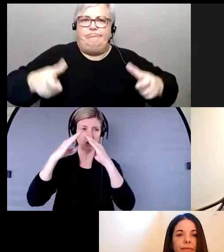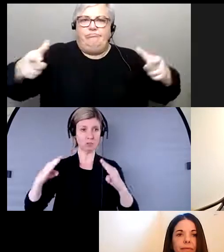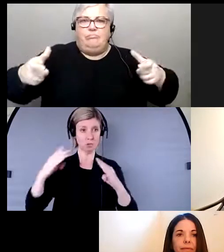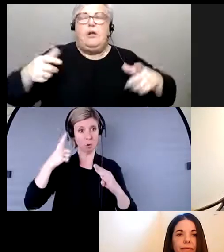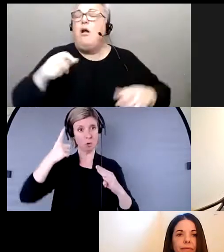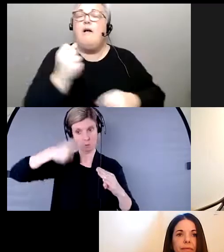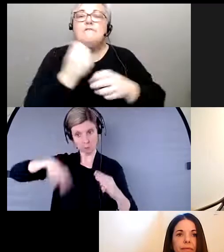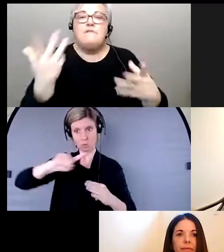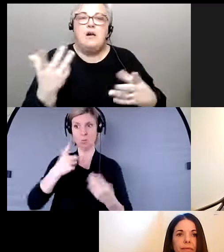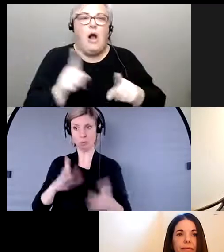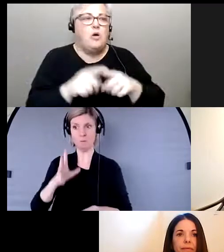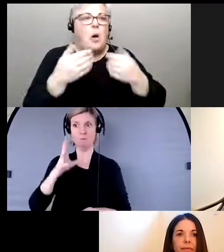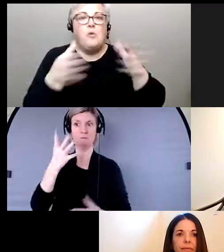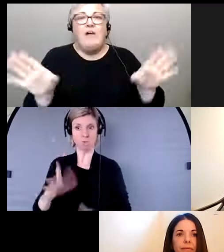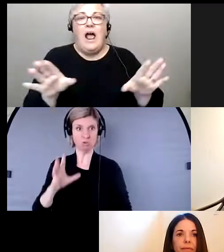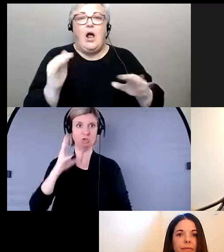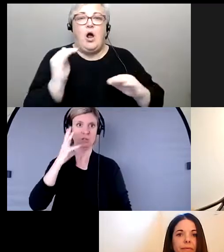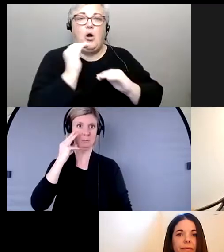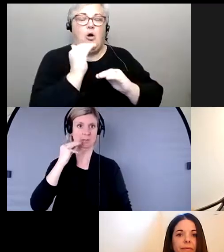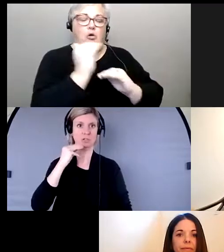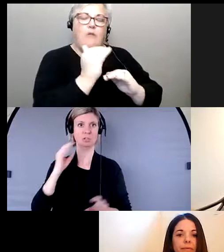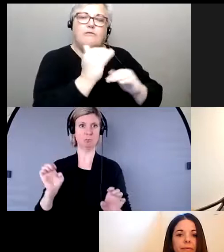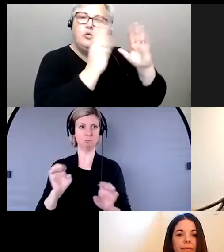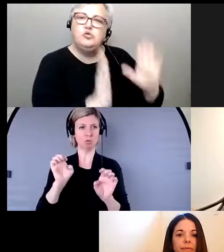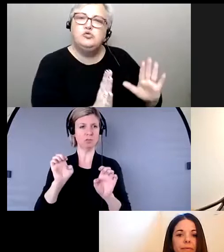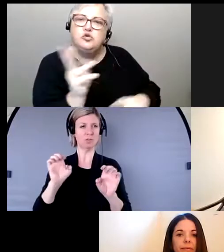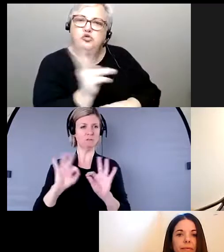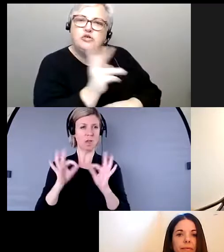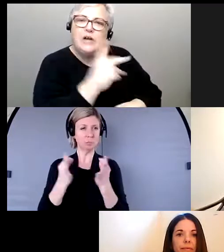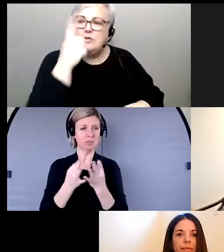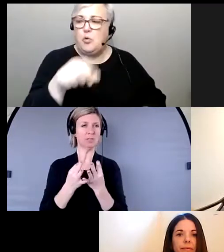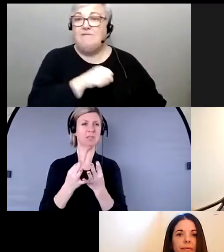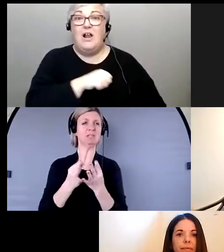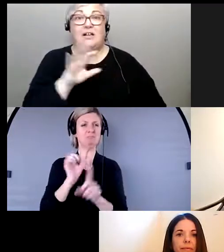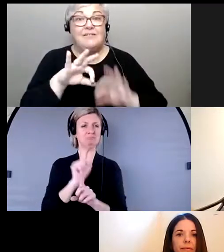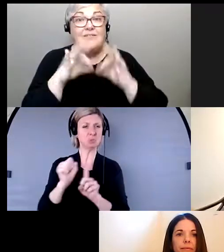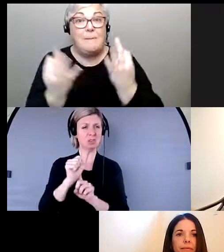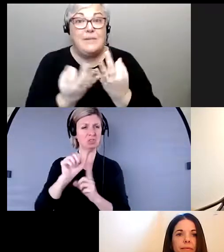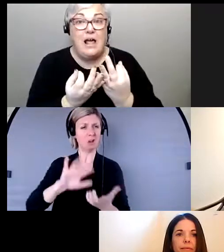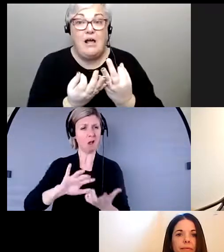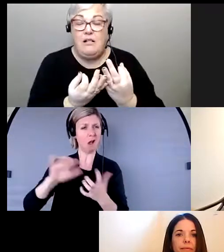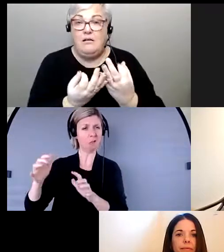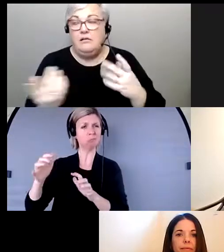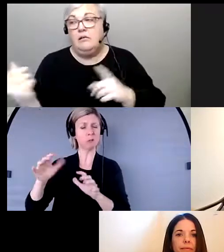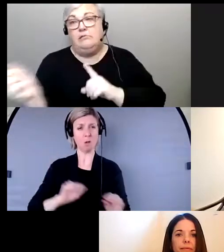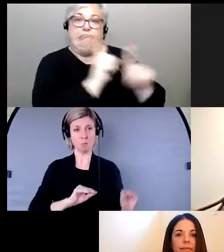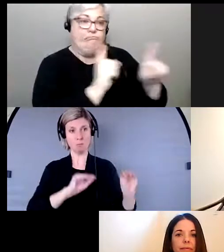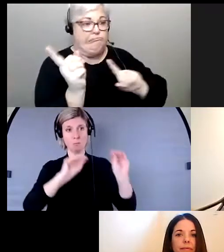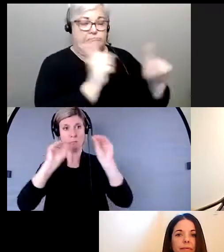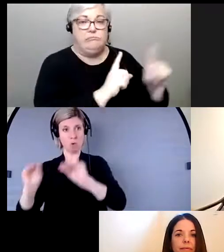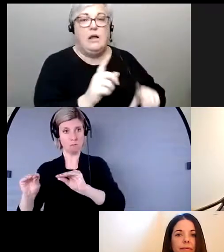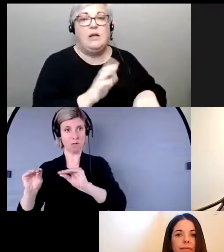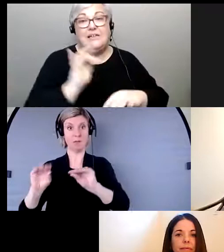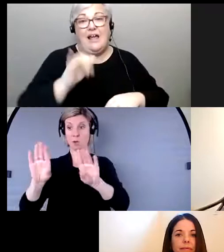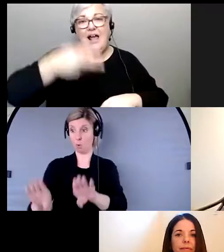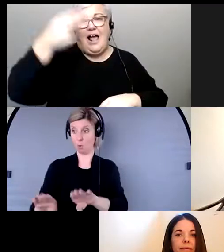un refuge d'urgence pour les personnes aux prises avec la violence familiale. Cet établissement a ouvert en High River.